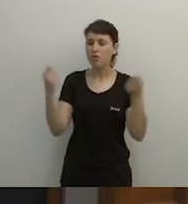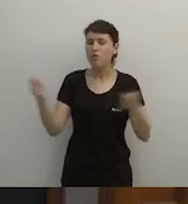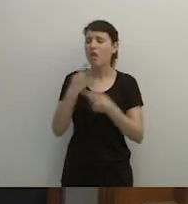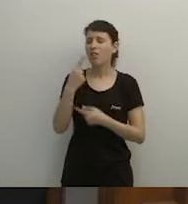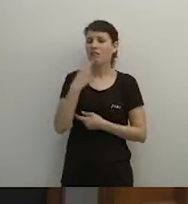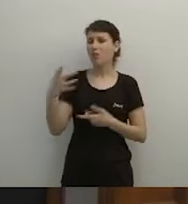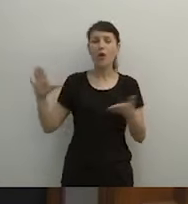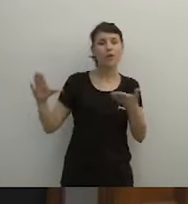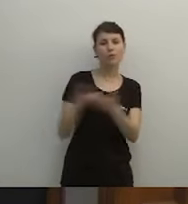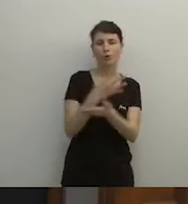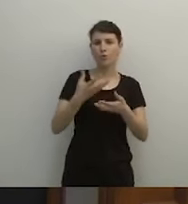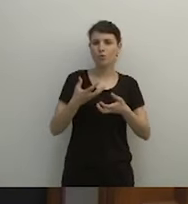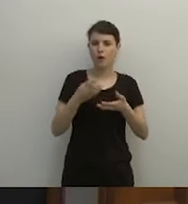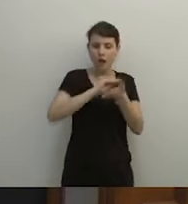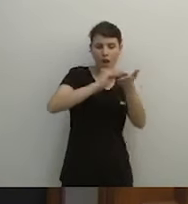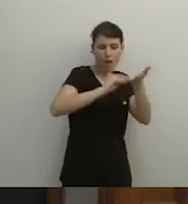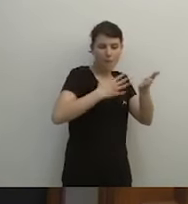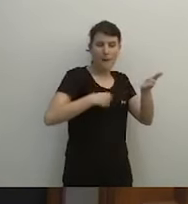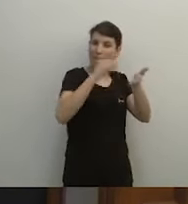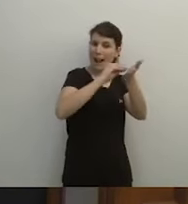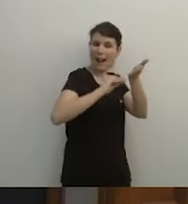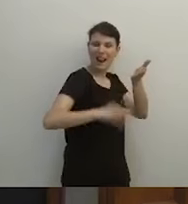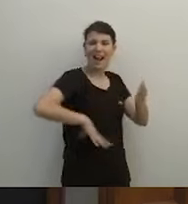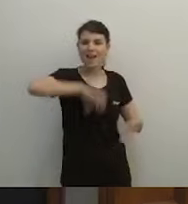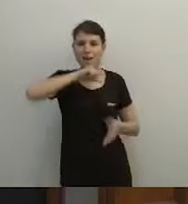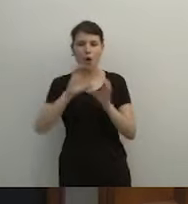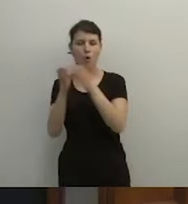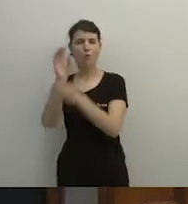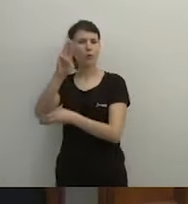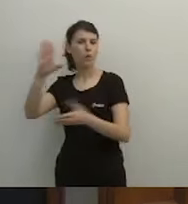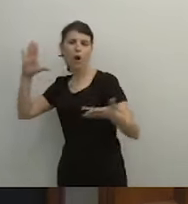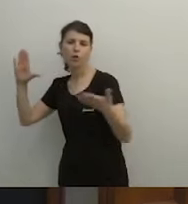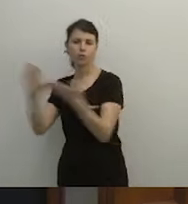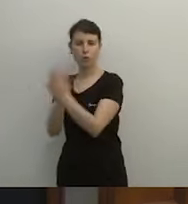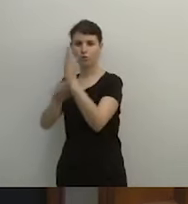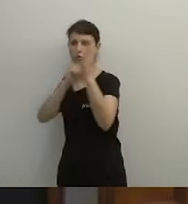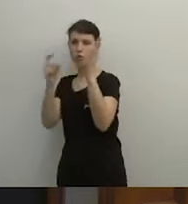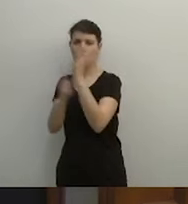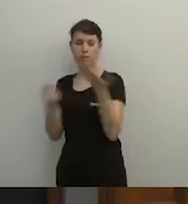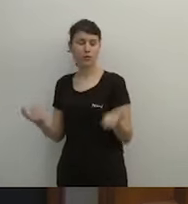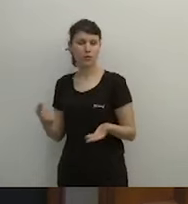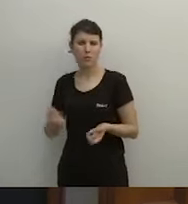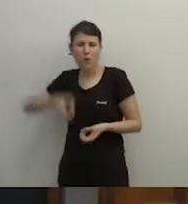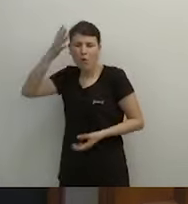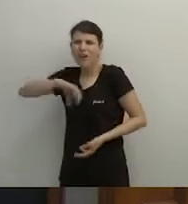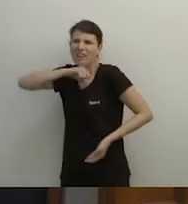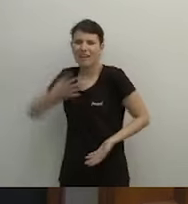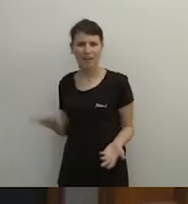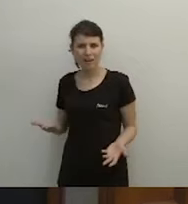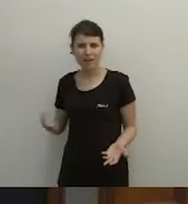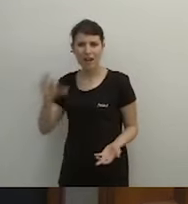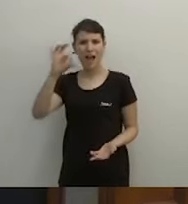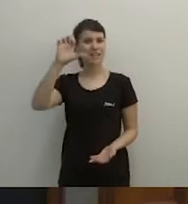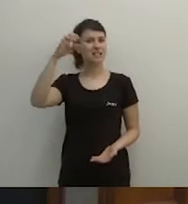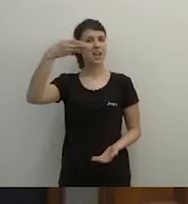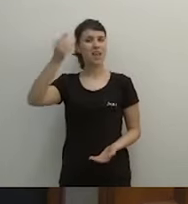en la redacció d'aquest document. I jo dic, no sé, l'improperi de la Dino, aquí sí li ha ocorregut. El senyor Sebastián,